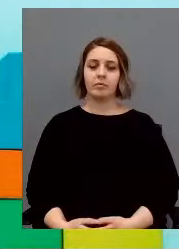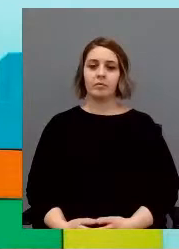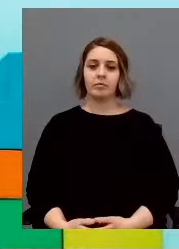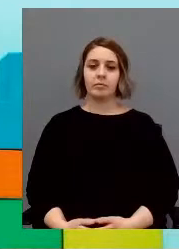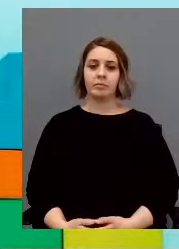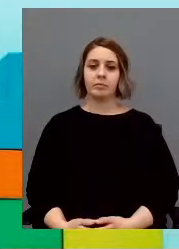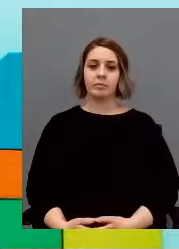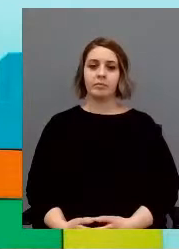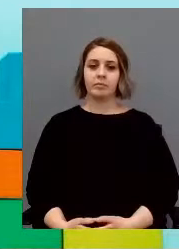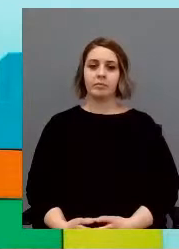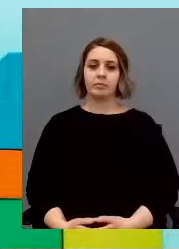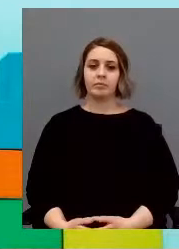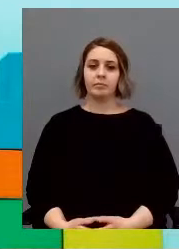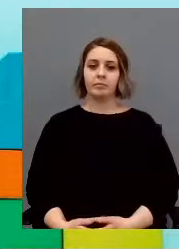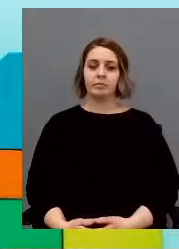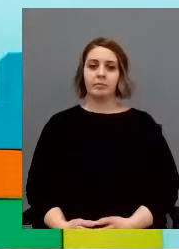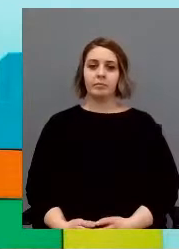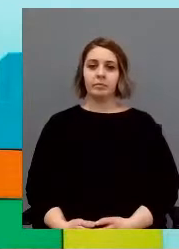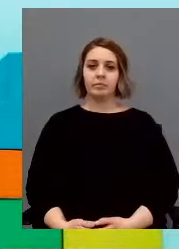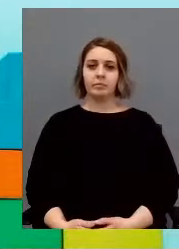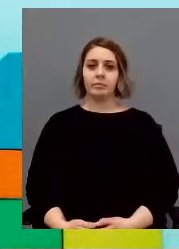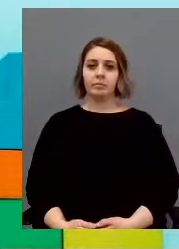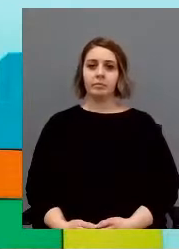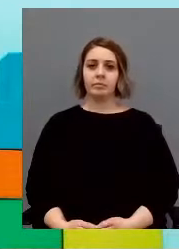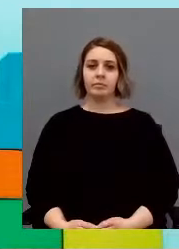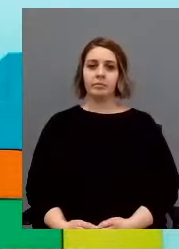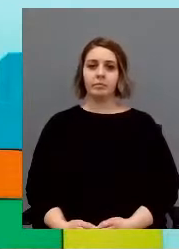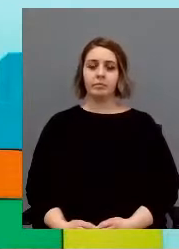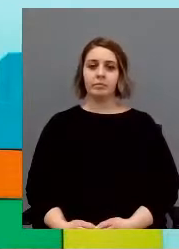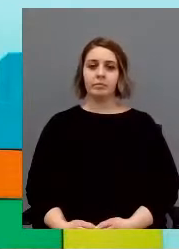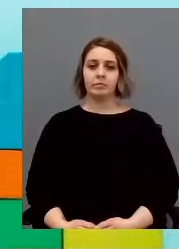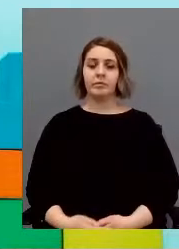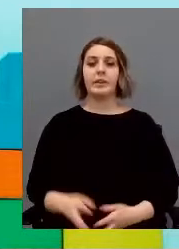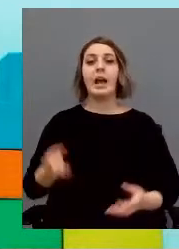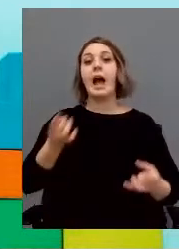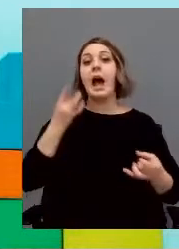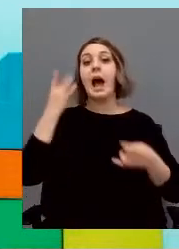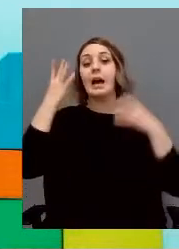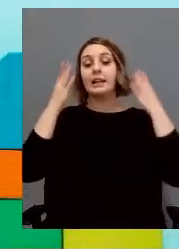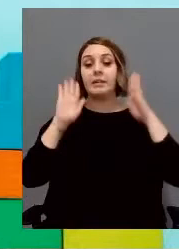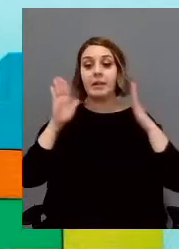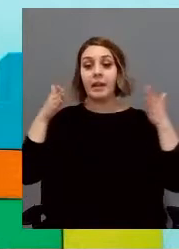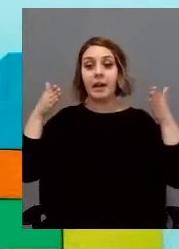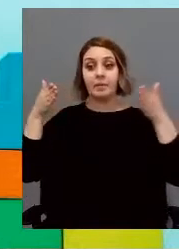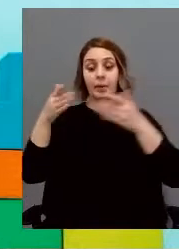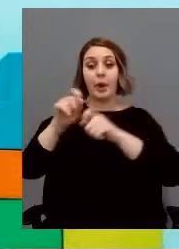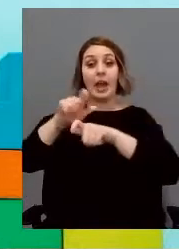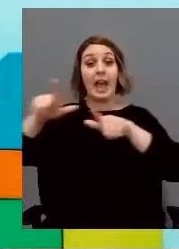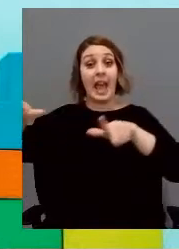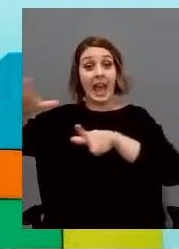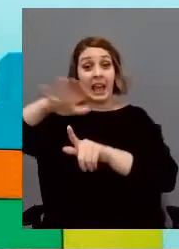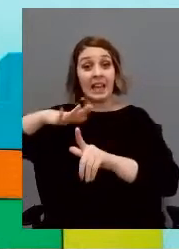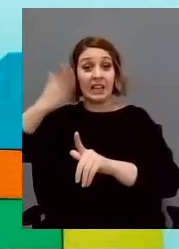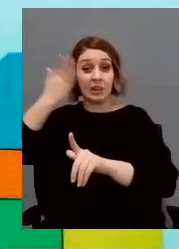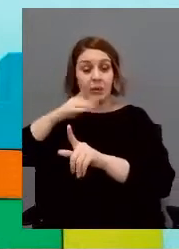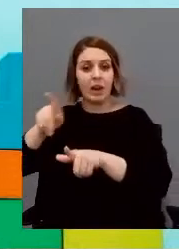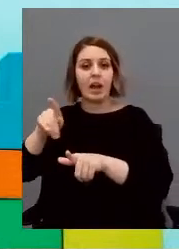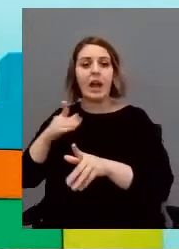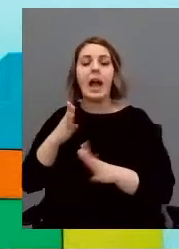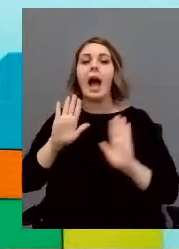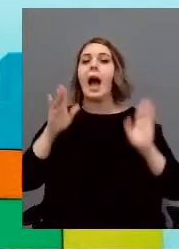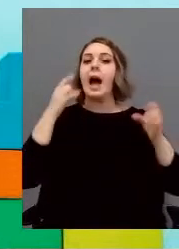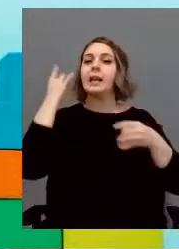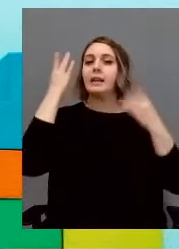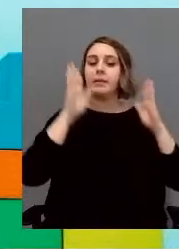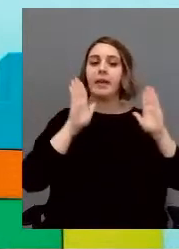ne abbiamo circa una ventina l'attività centrale di Cascina Rossago è l'attività del stablo e